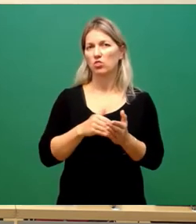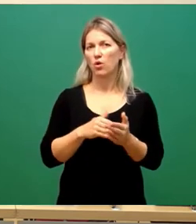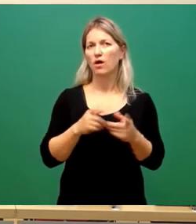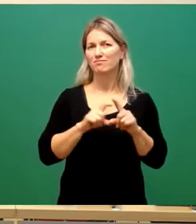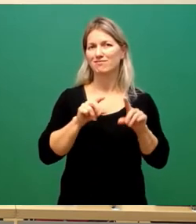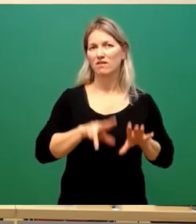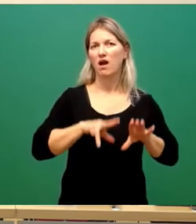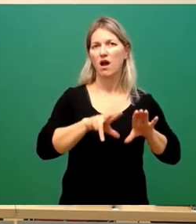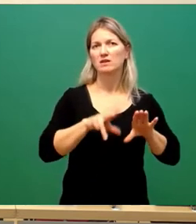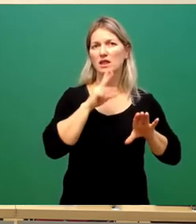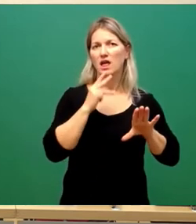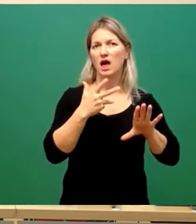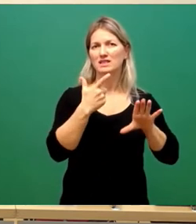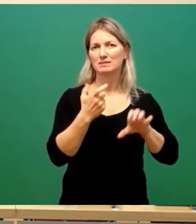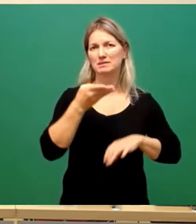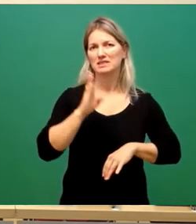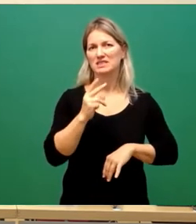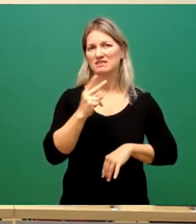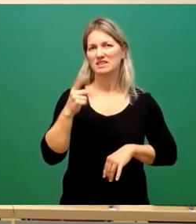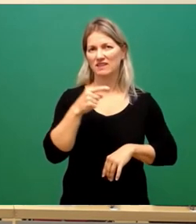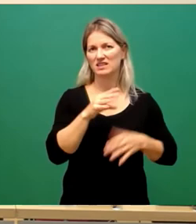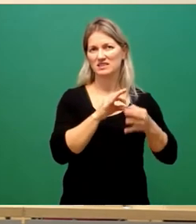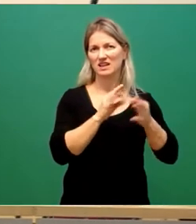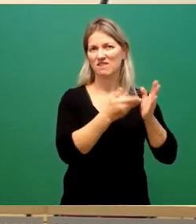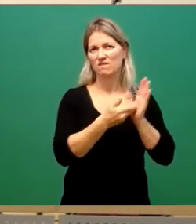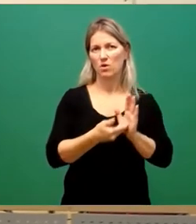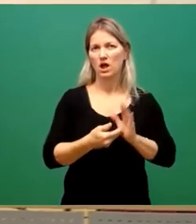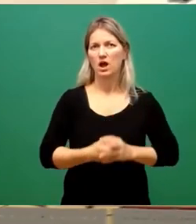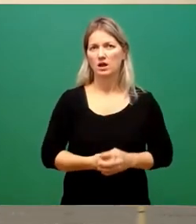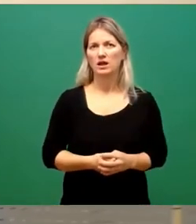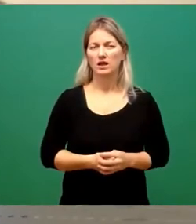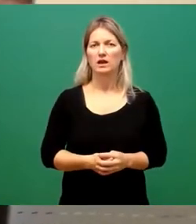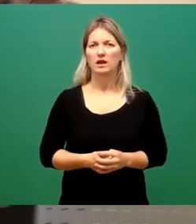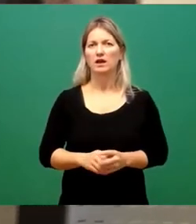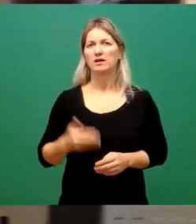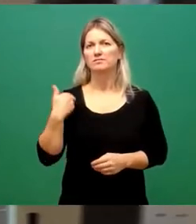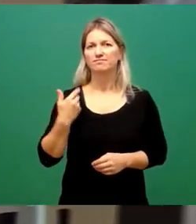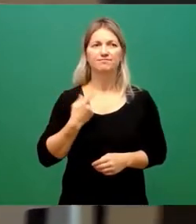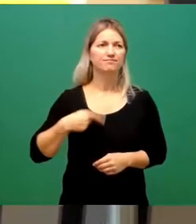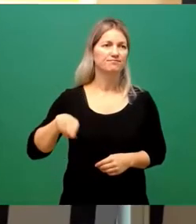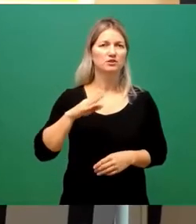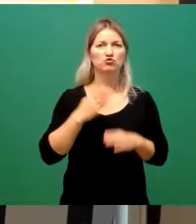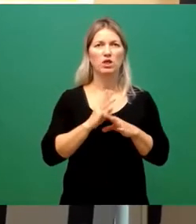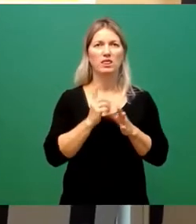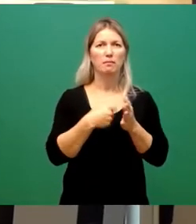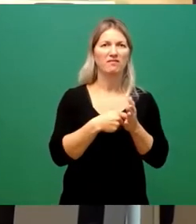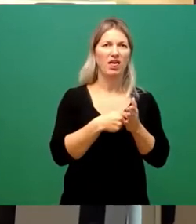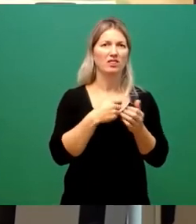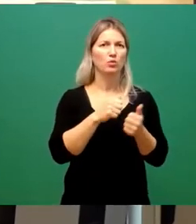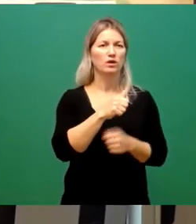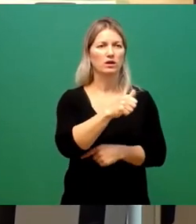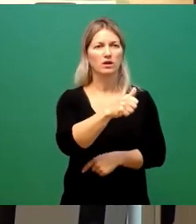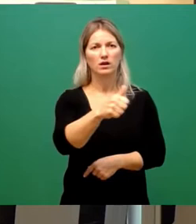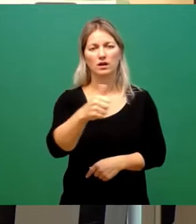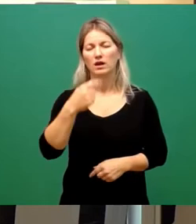-22, die ja nun schon in allen Facetten bewertet worden ist. Wir werden trotzdem noch